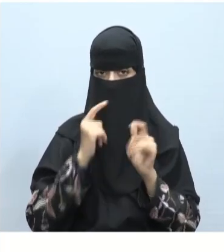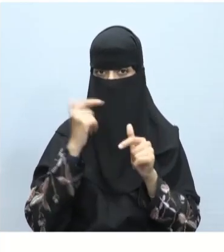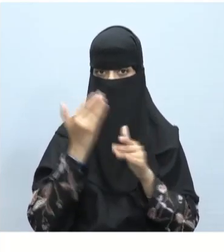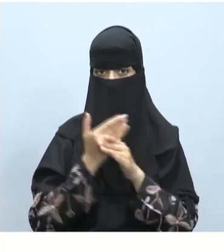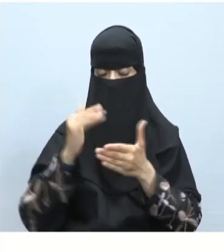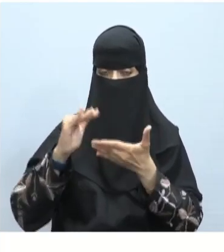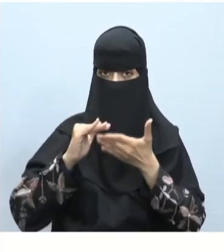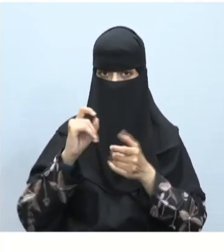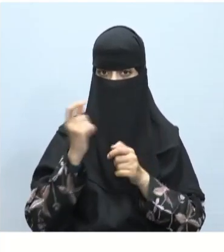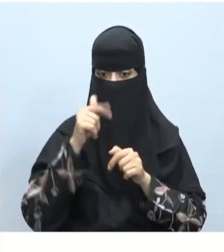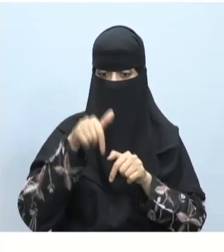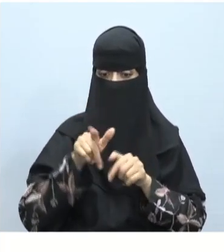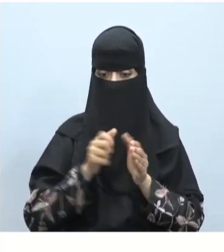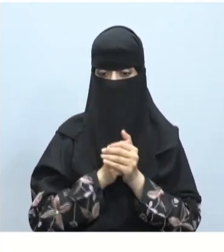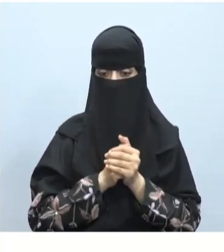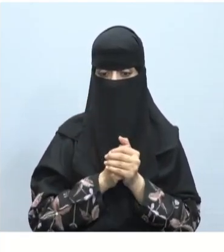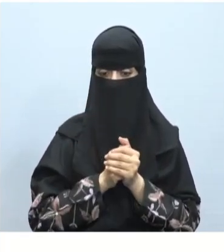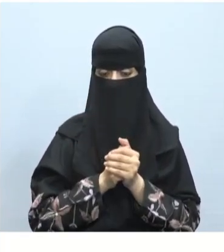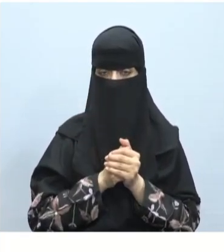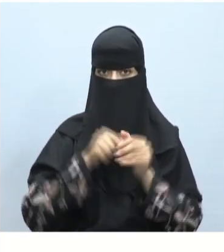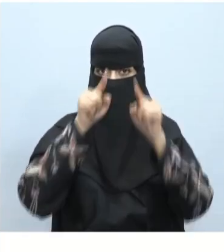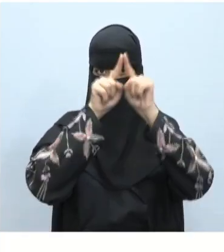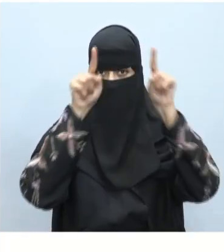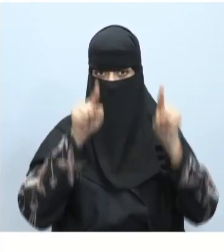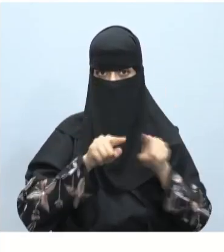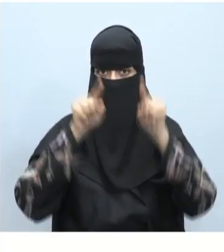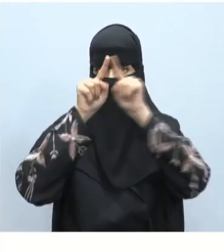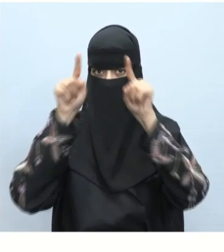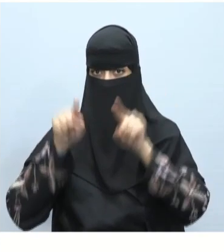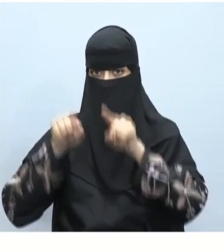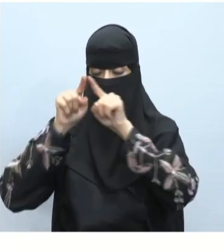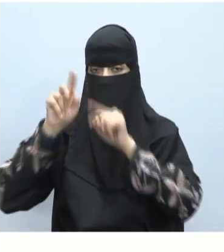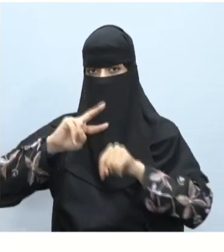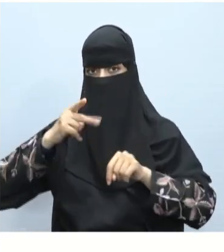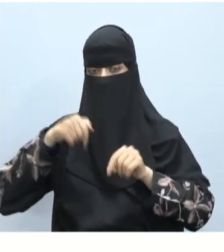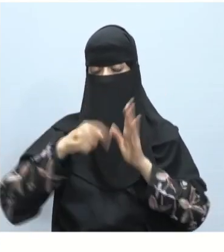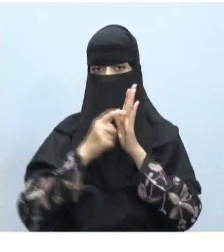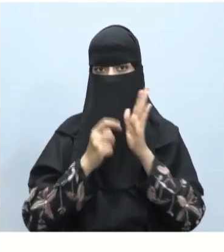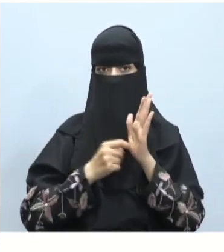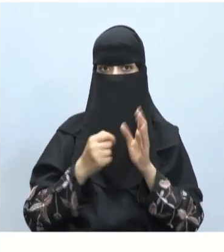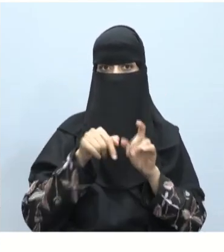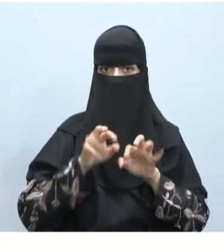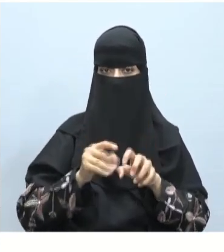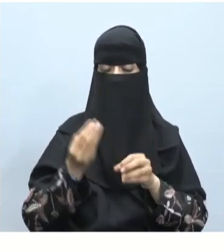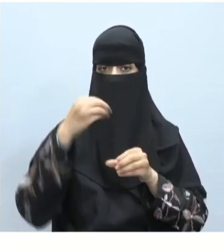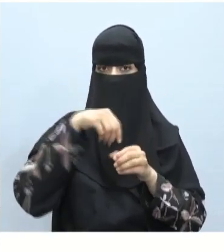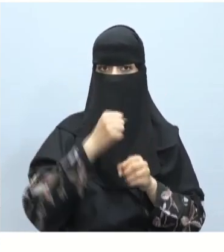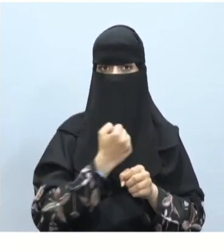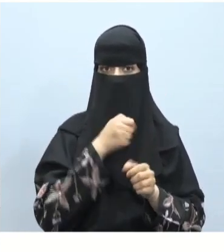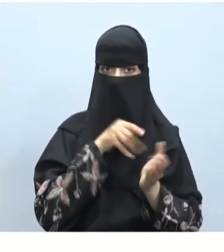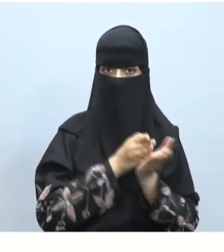ذلك يتيح لك وجود صفحات إلكترونية متعددة تنظيم المحتوى الخاص بك بطريقة